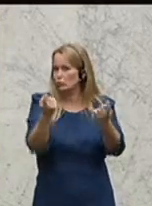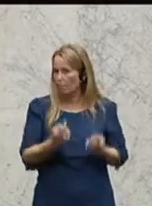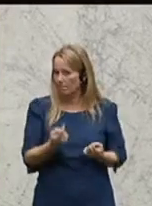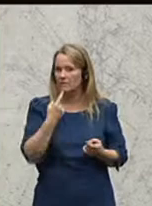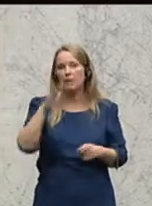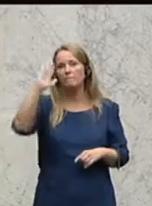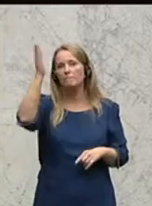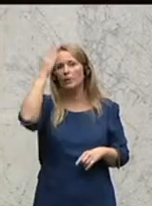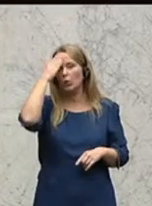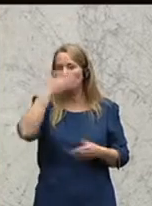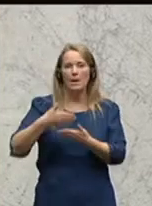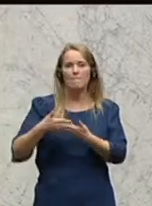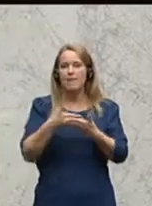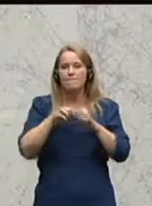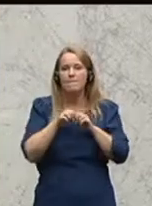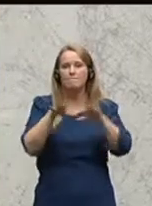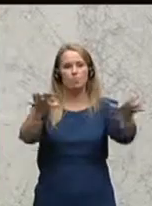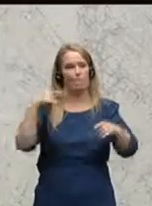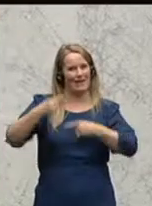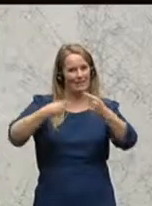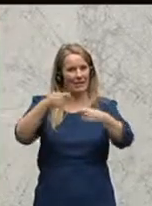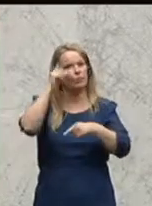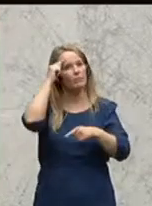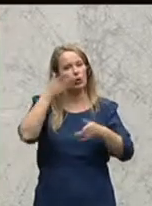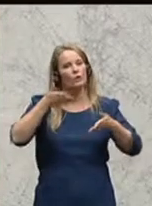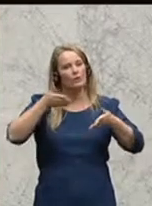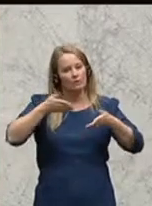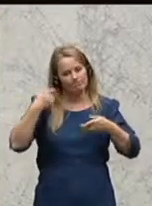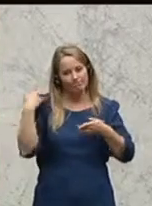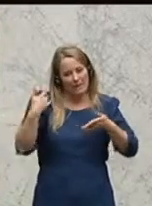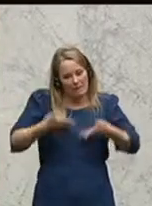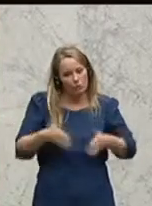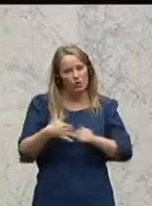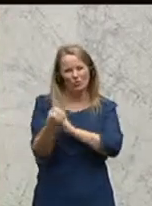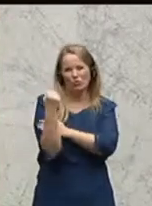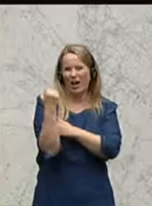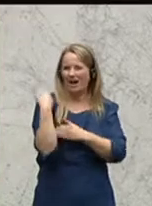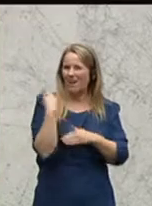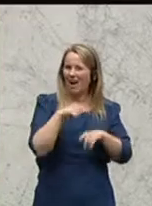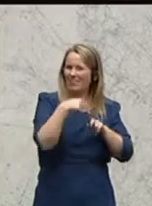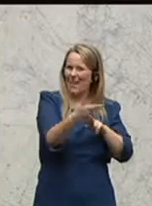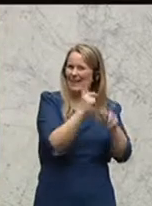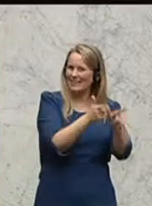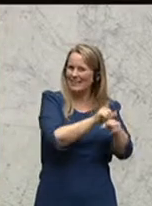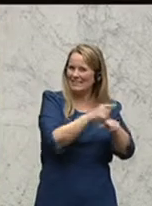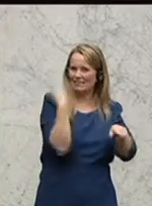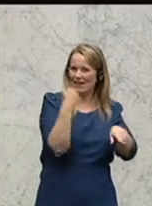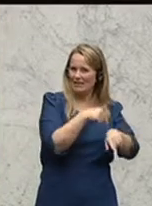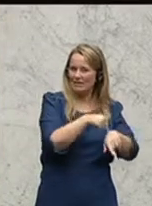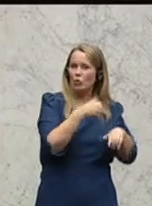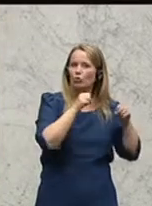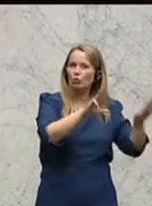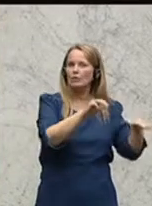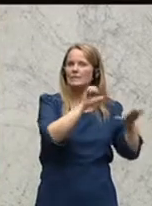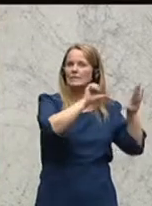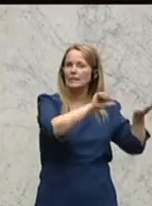Die berühmte Babyboomer-Generation. Damit werden die geburtenstärksten Jahrgänge in der Nachkriegsgeschichte bezeichnet, nämlich die Jahrgänge